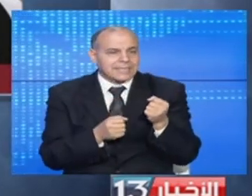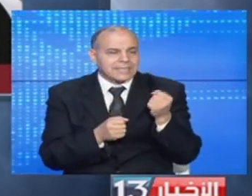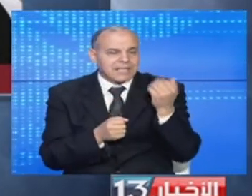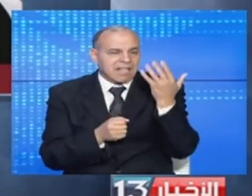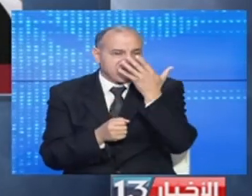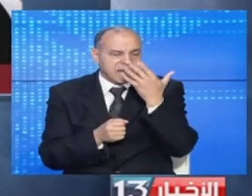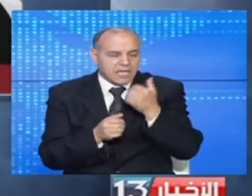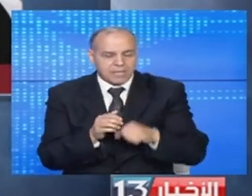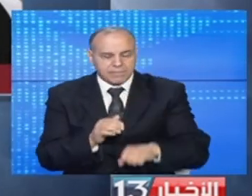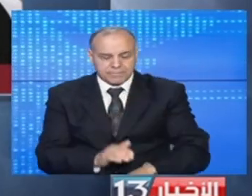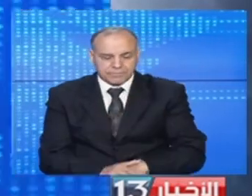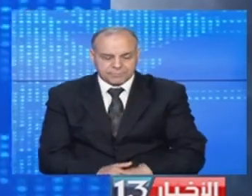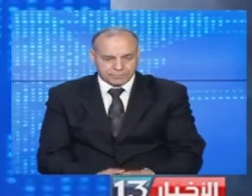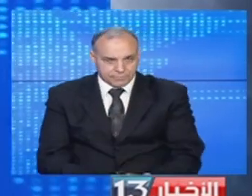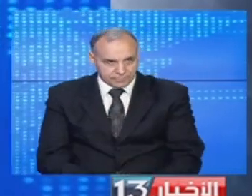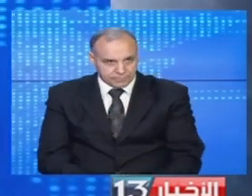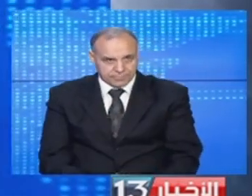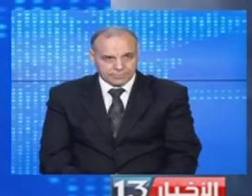الإفريقية